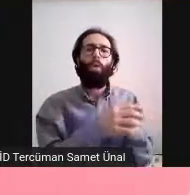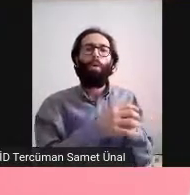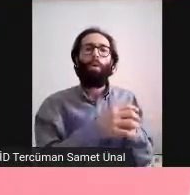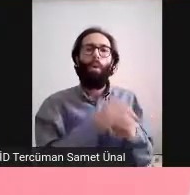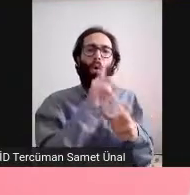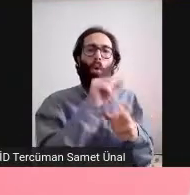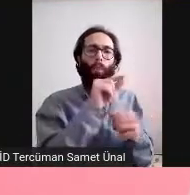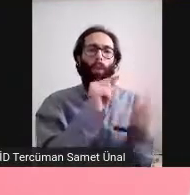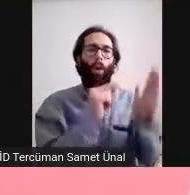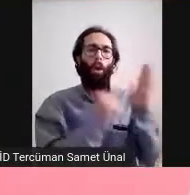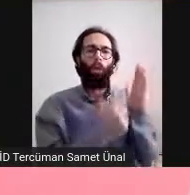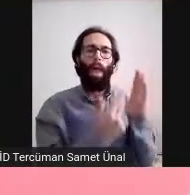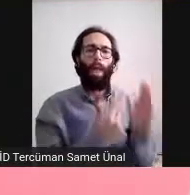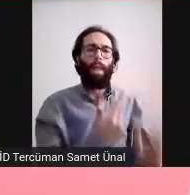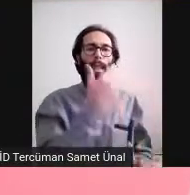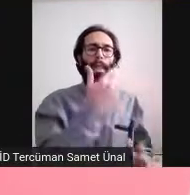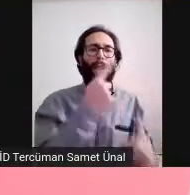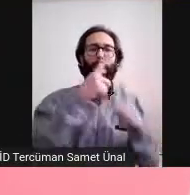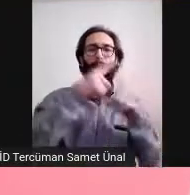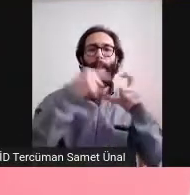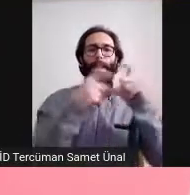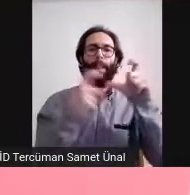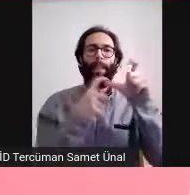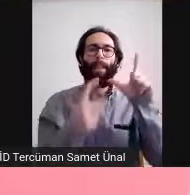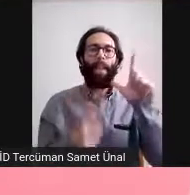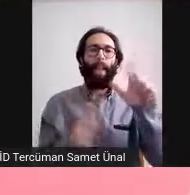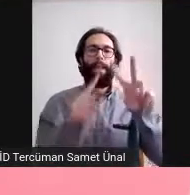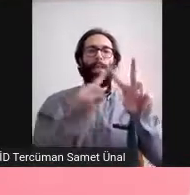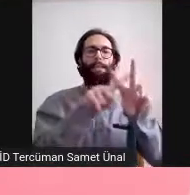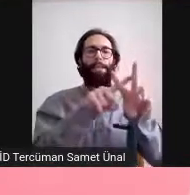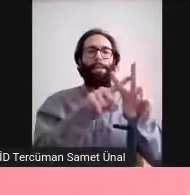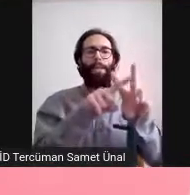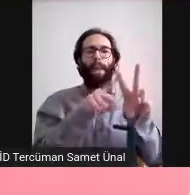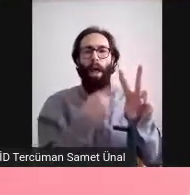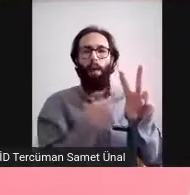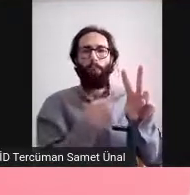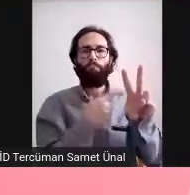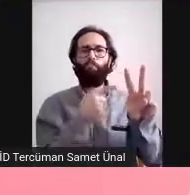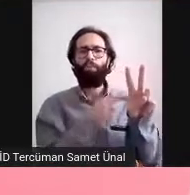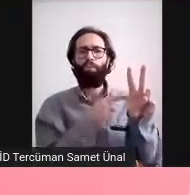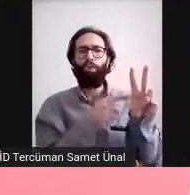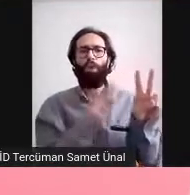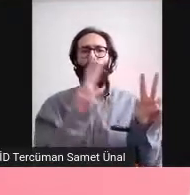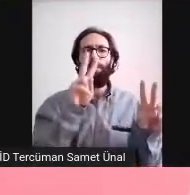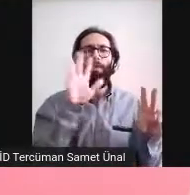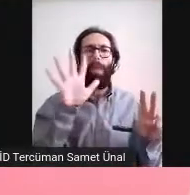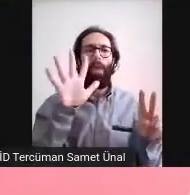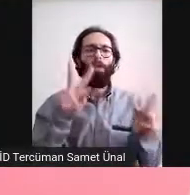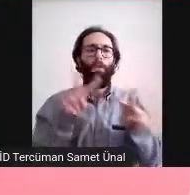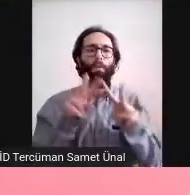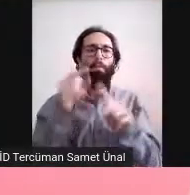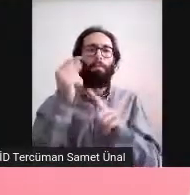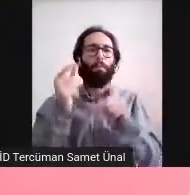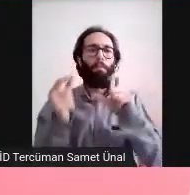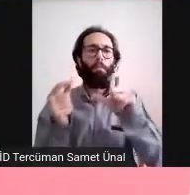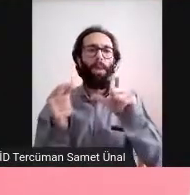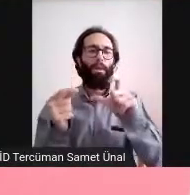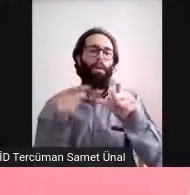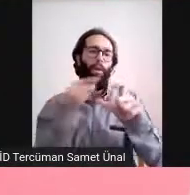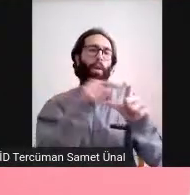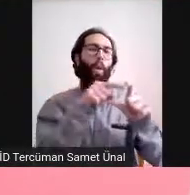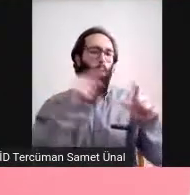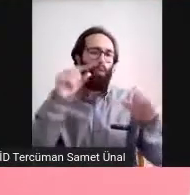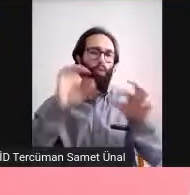çıktıklarında işte 25 mikronluk bir çözünürlük sağlamışlar. Ne demek bu? Yani işte